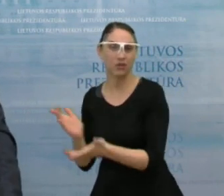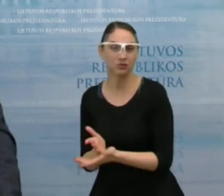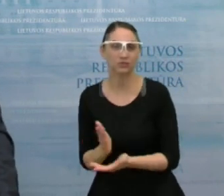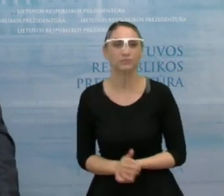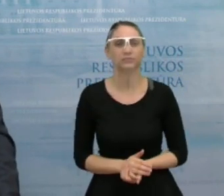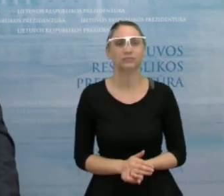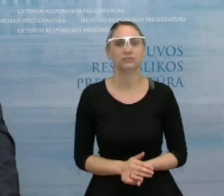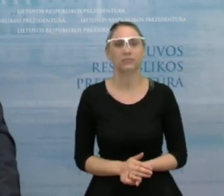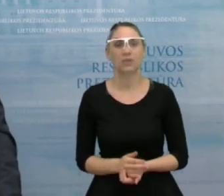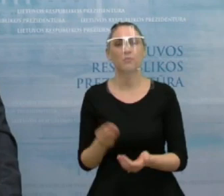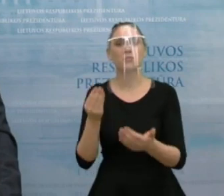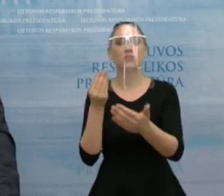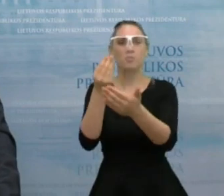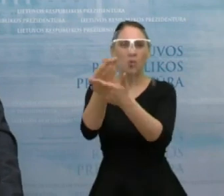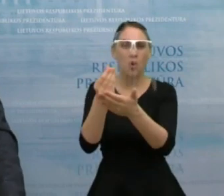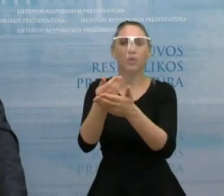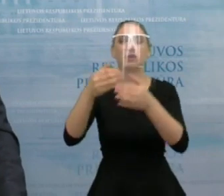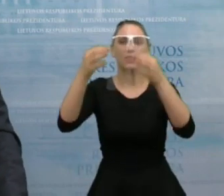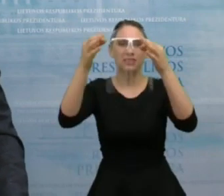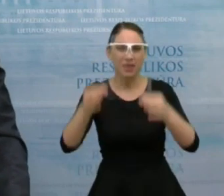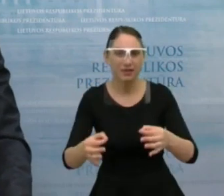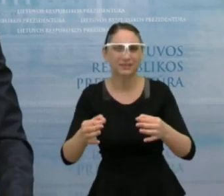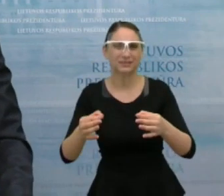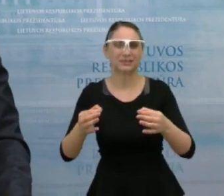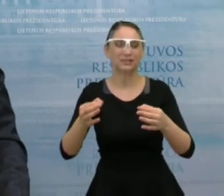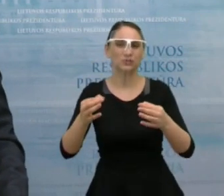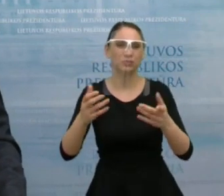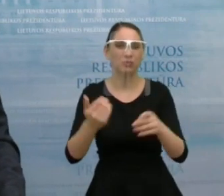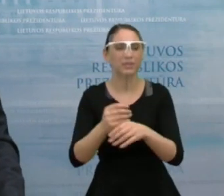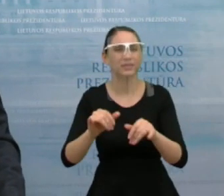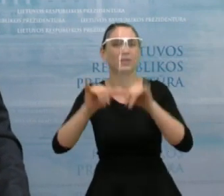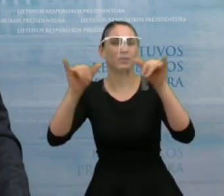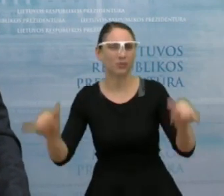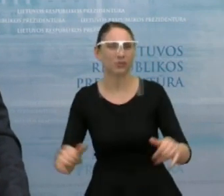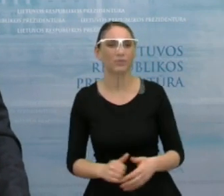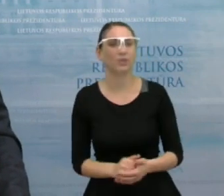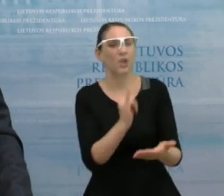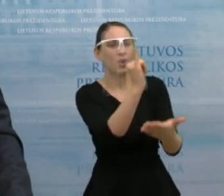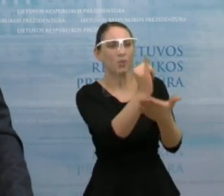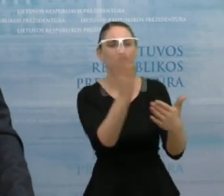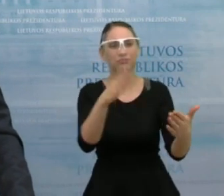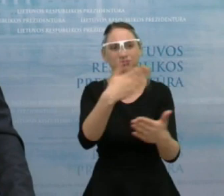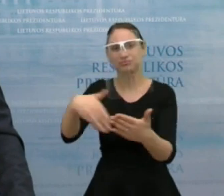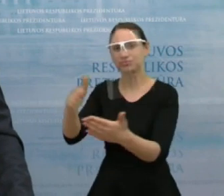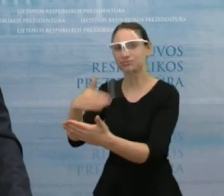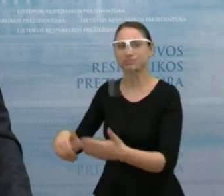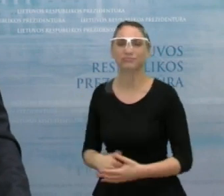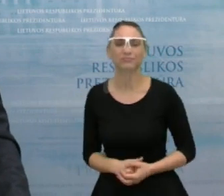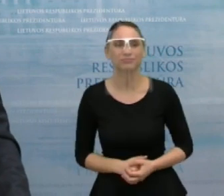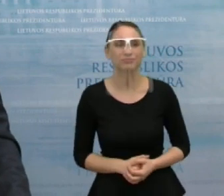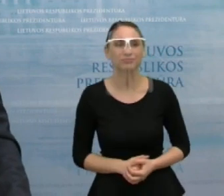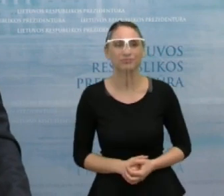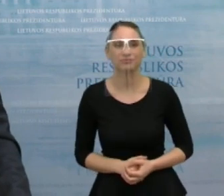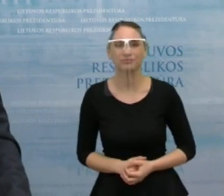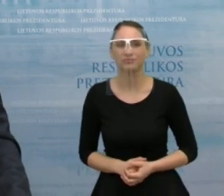didinti mokestinės sistemos teisingumą, mažinti nepagristų išimčių skaičių. Augustinės Šemelės, LRT.